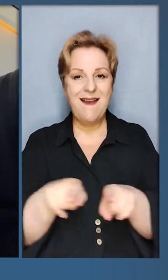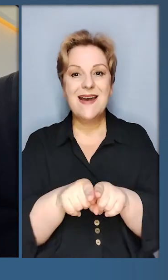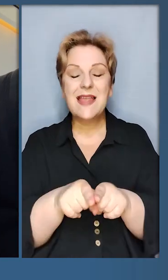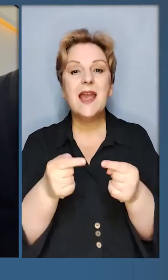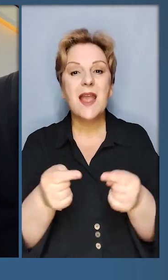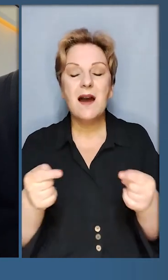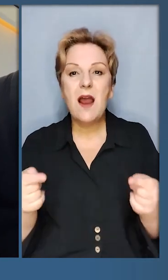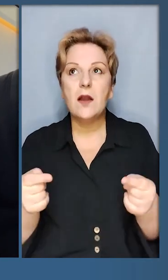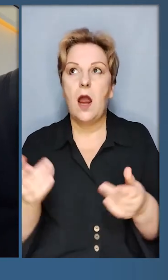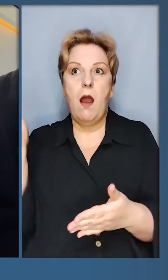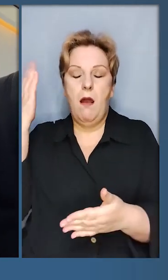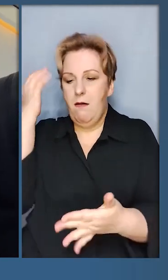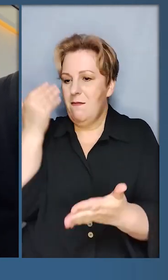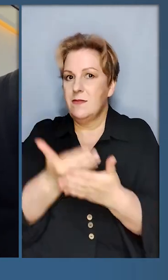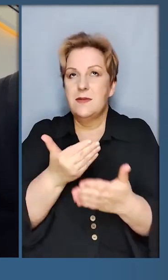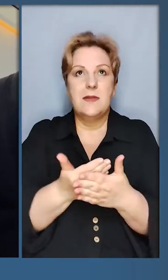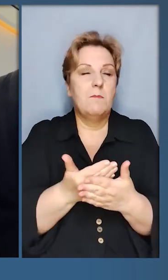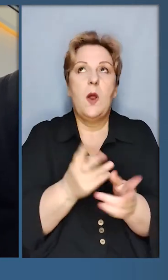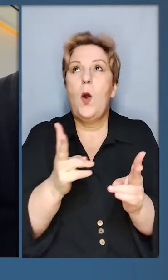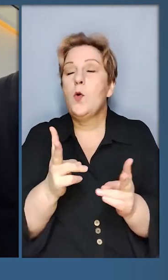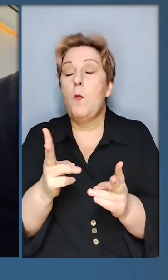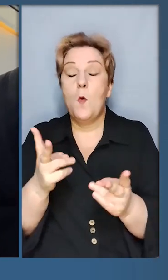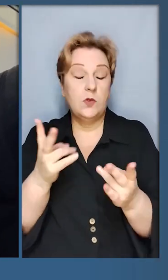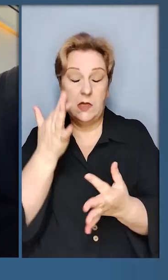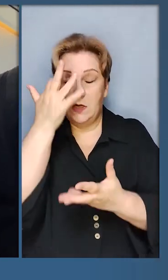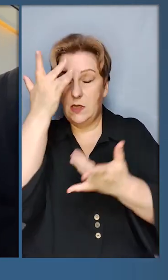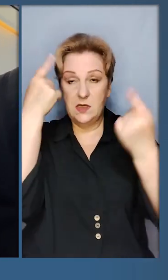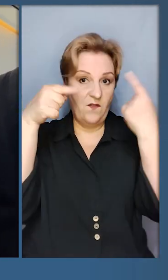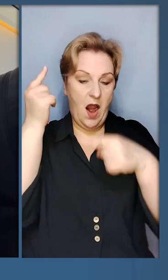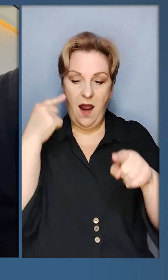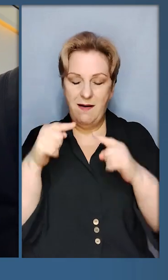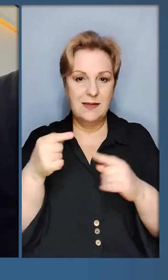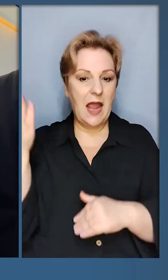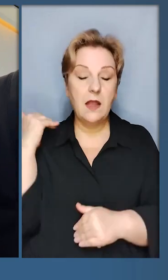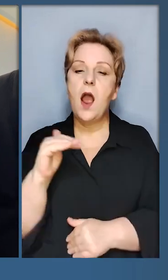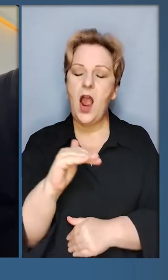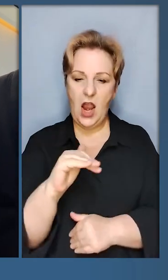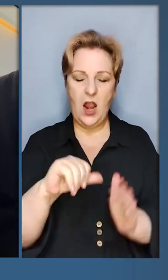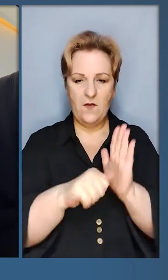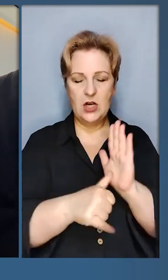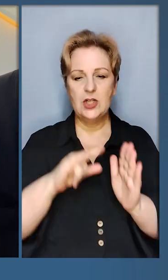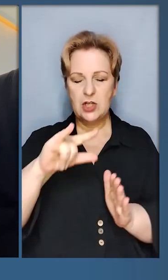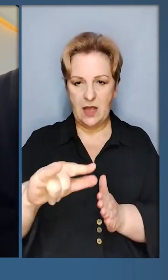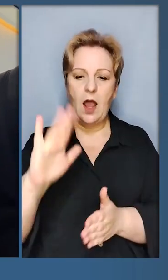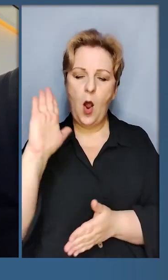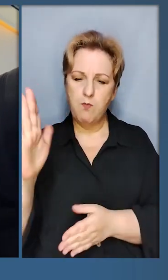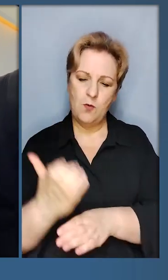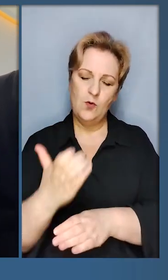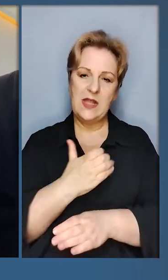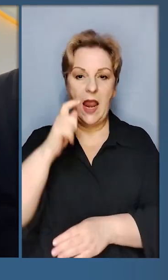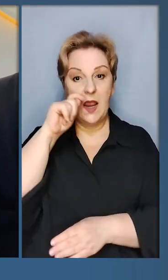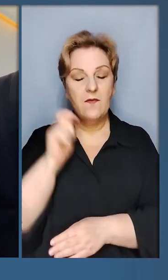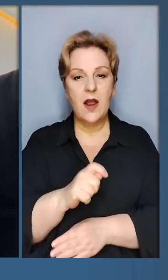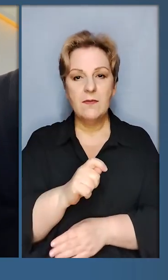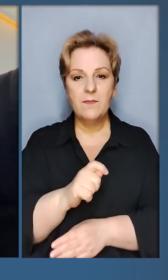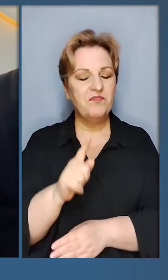досяжними навіть такі речі, які здавалося комусь фантастичними раніше. Бо якщо з на дінь